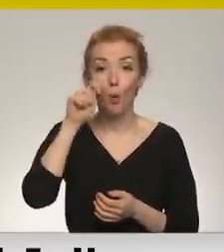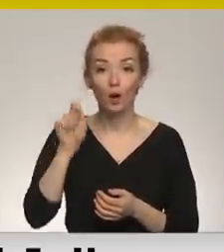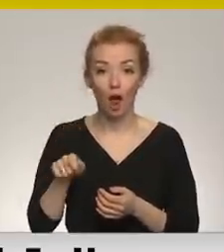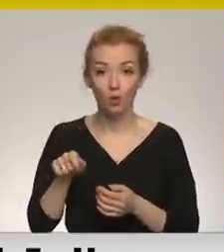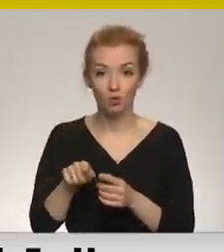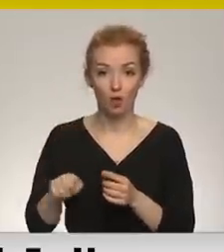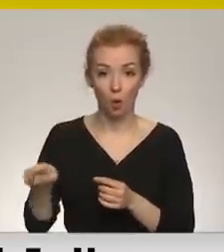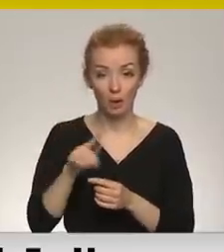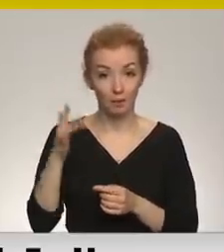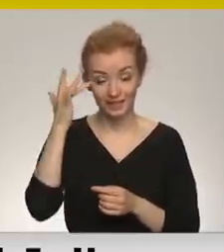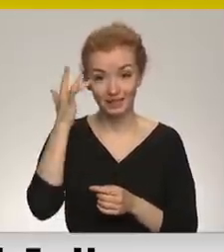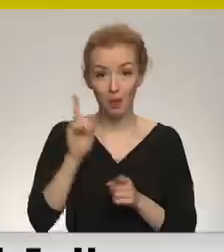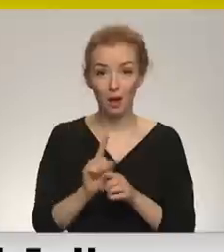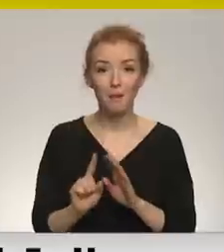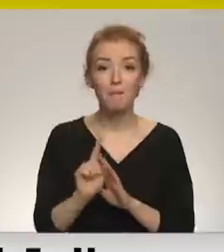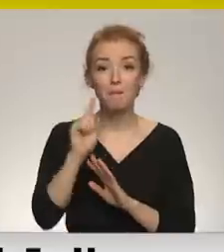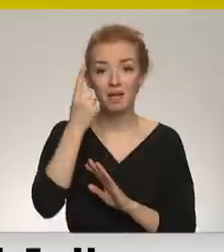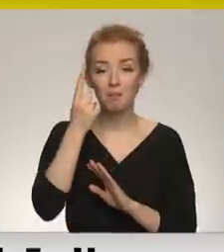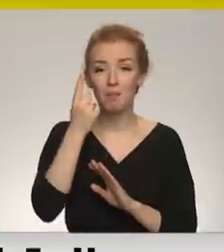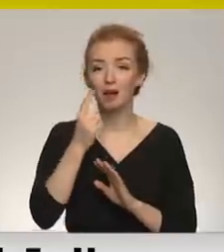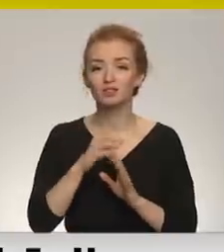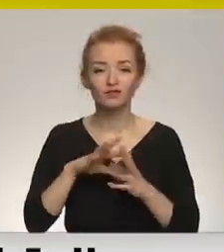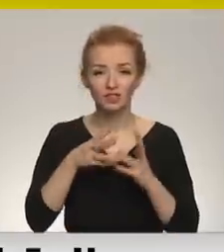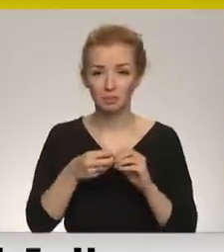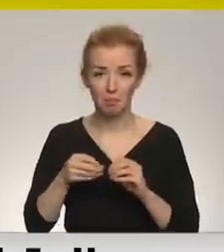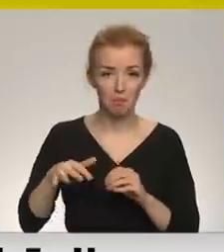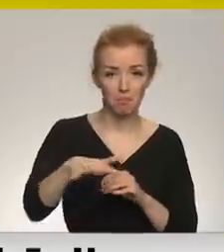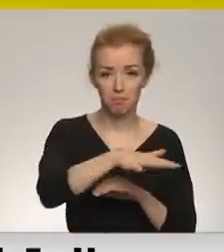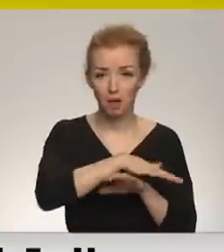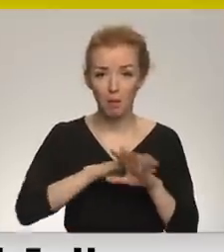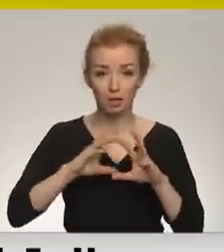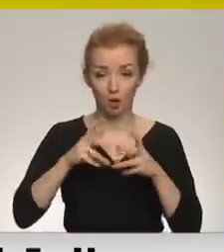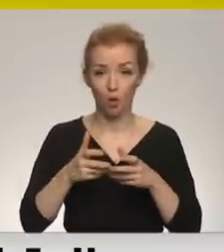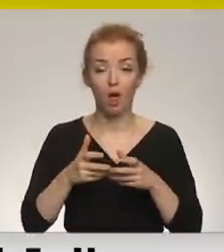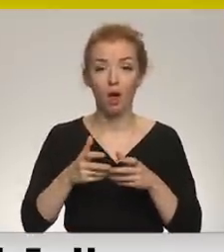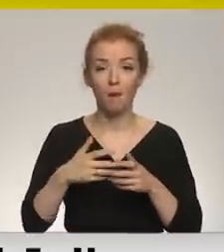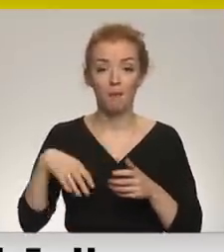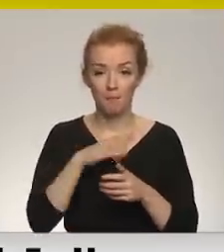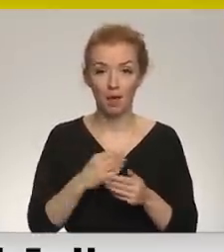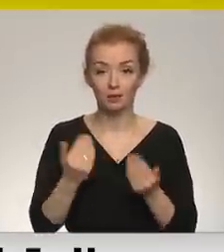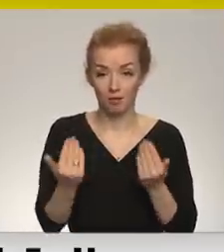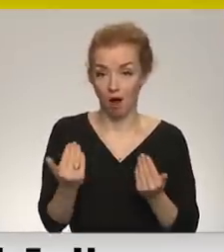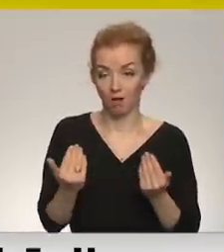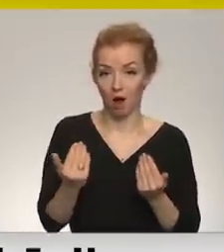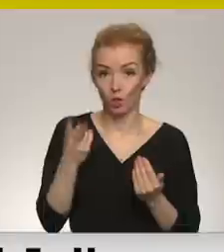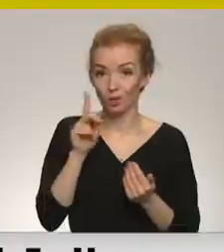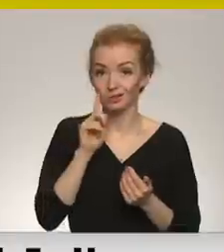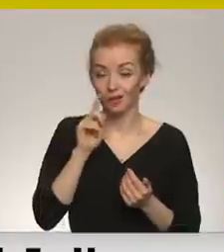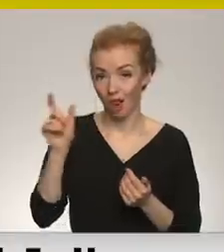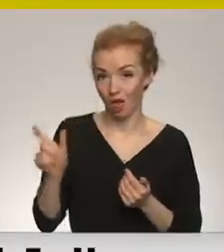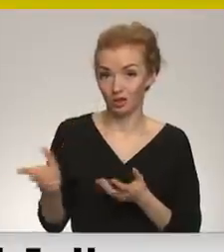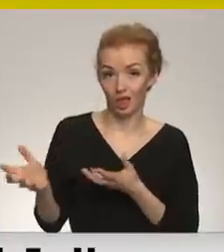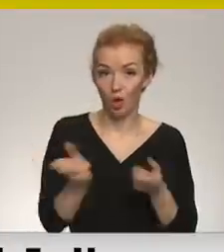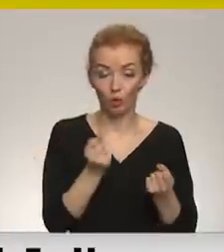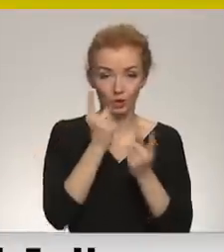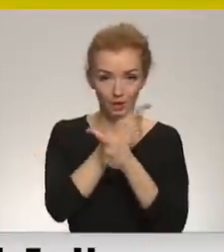bet principā arī pirmais visai rietumas sabiedrībai kopumā. Mēs šajā brīdī no Zelenska gūstam ne tikai